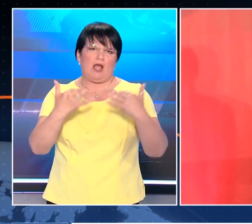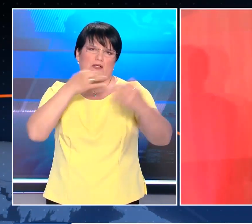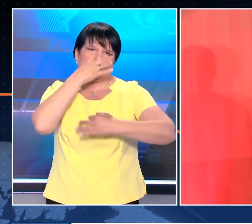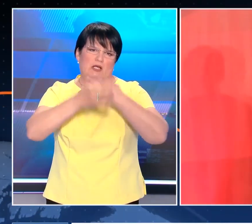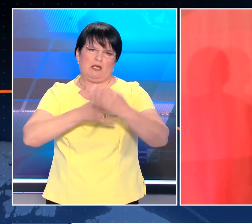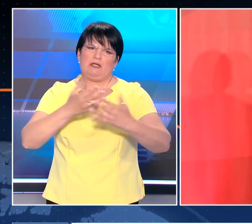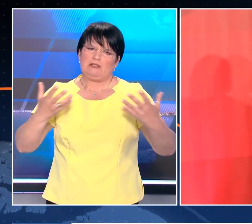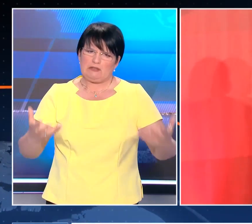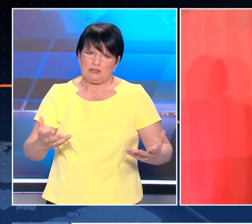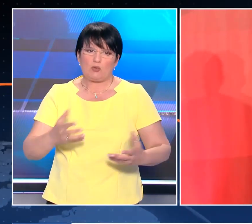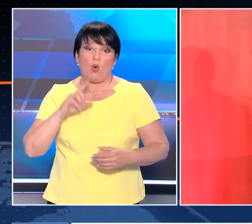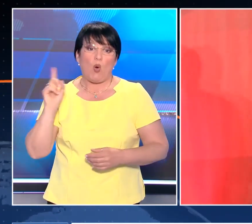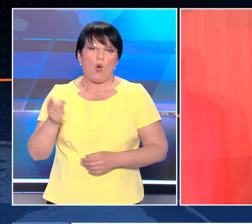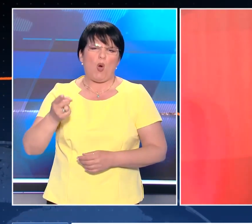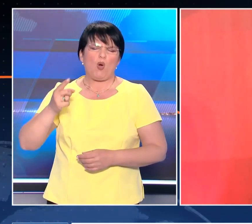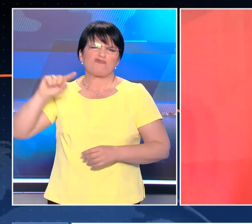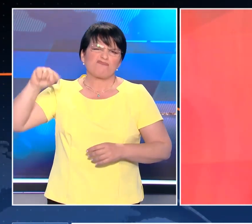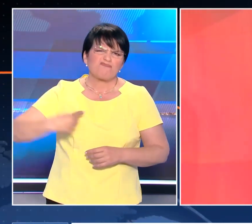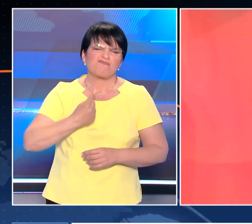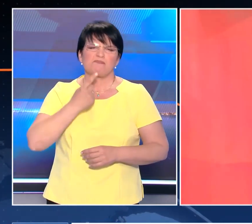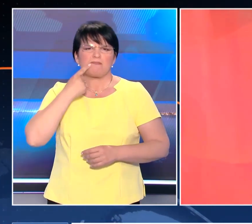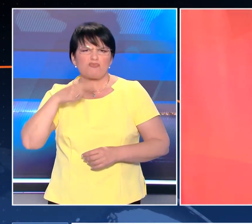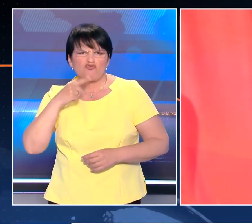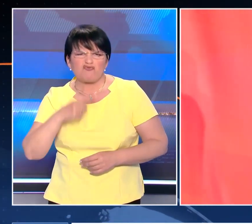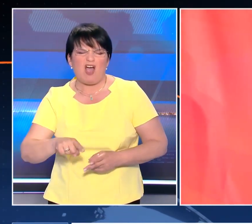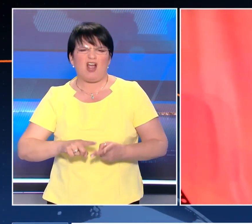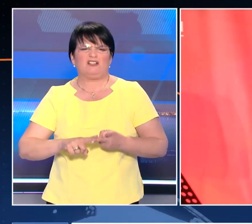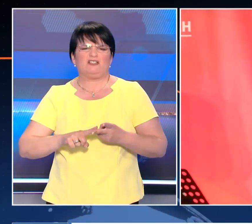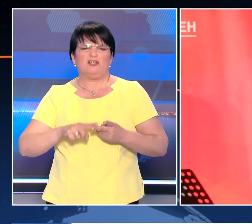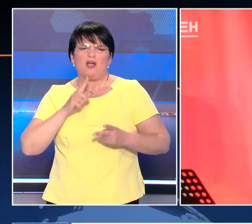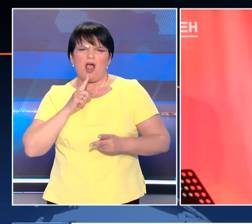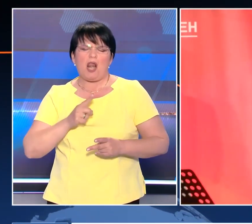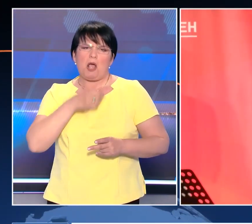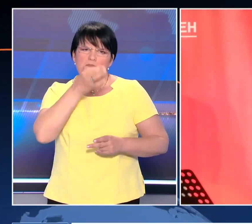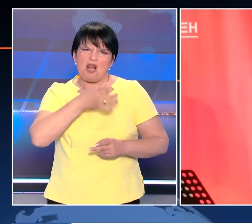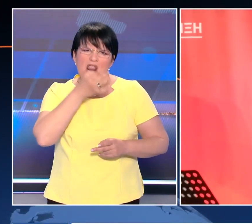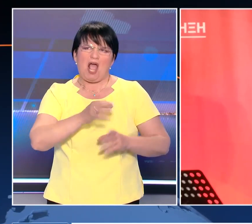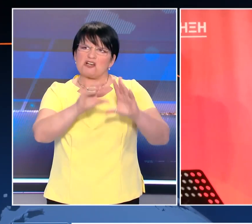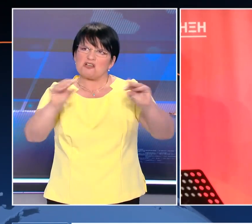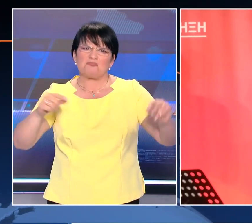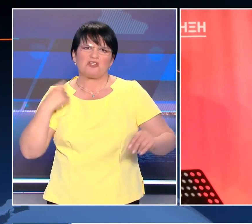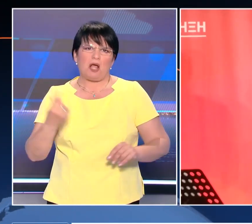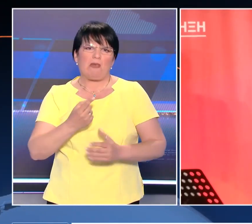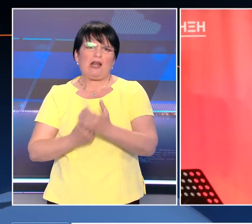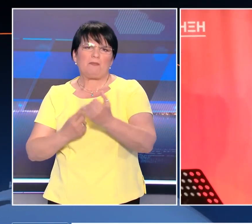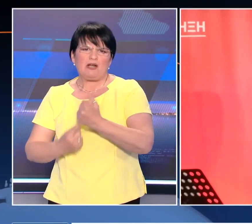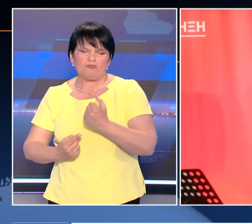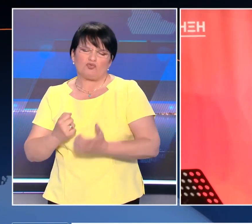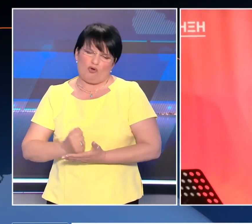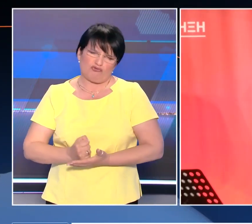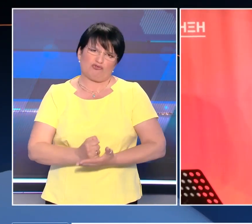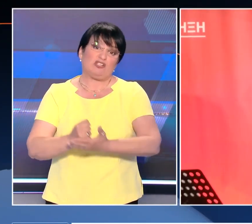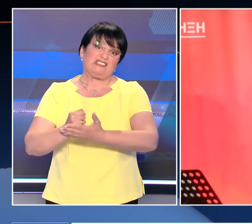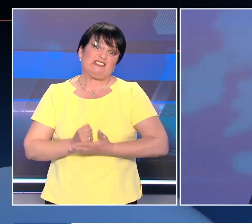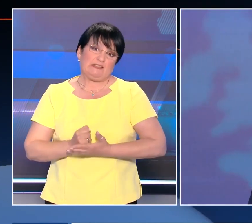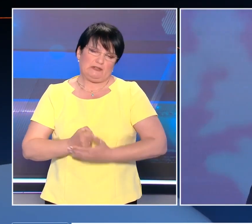περισσότερο μας δαιμονοποιούν, μας διαβάλλουν και μιλάνε για εμάς χωρίς εμάς, τόσο μας ενισχύουν. Θα έπρεπε να τους